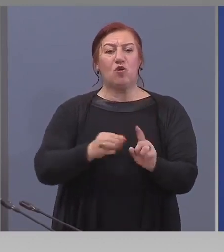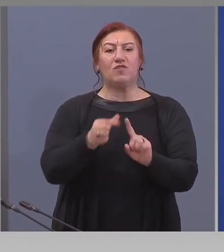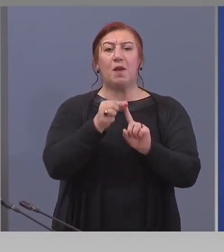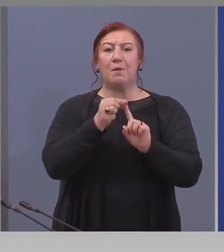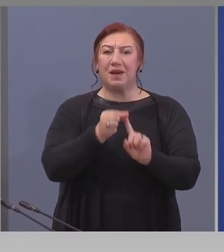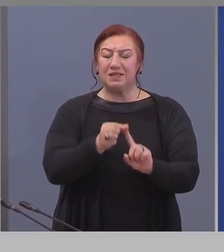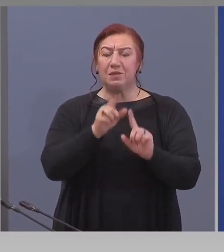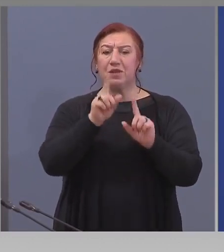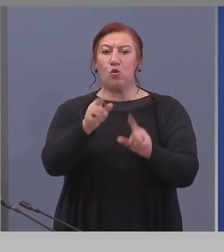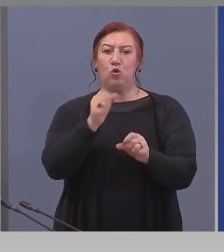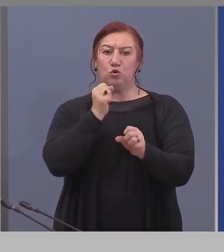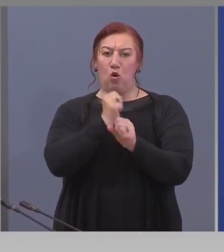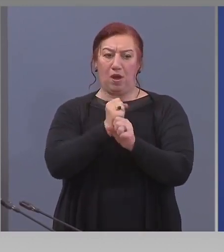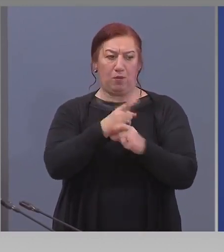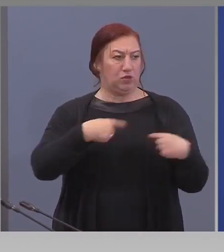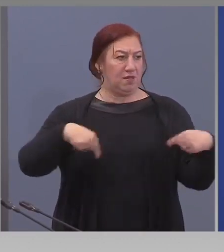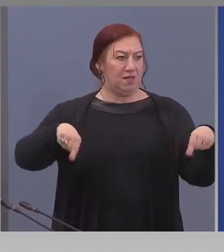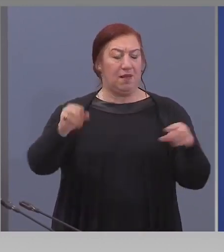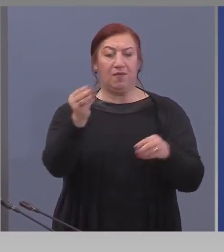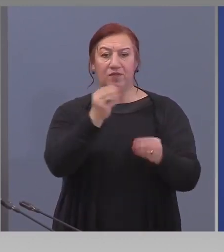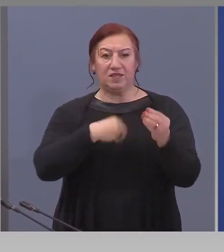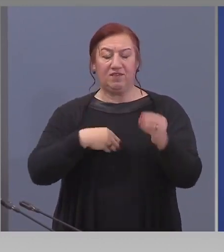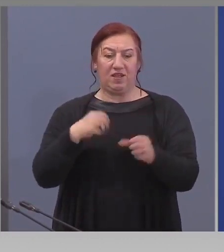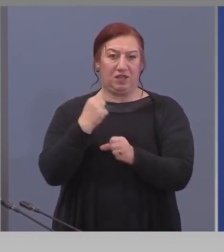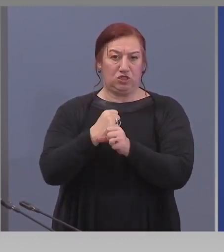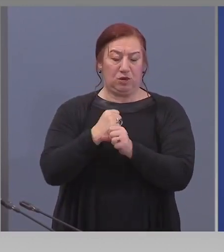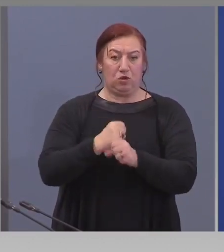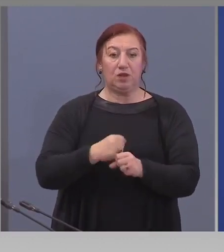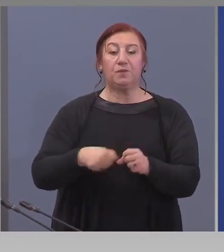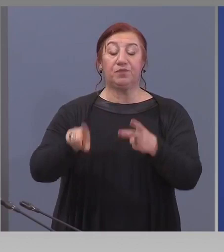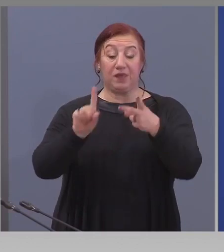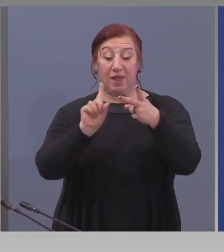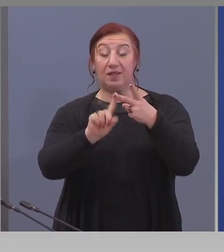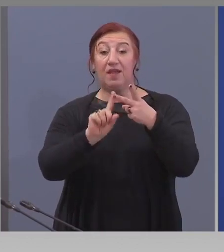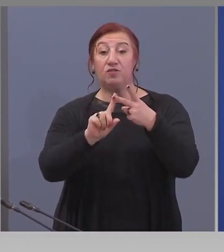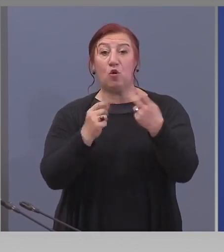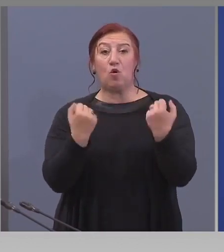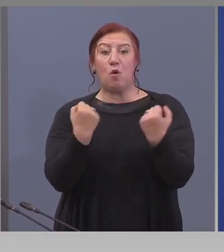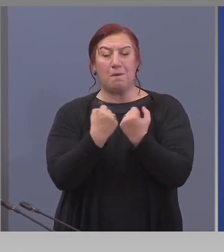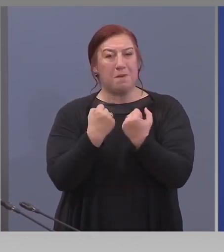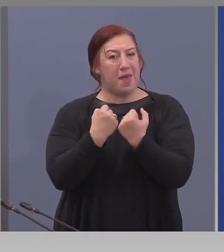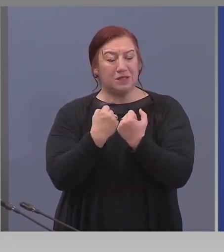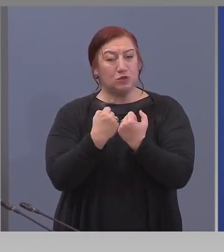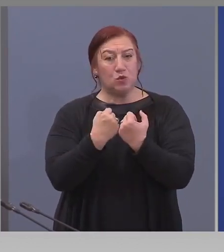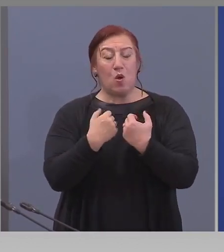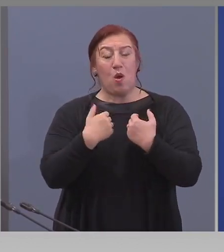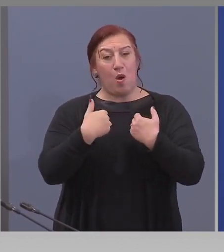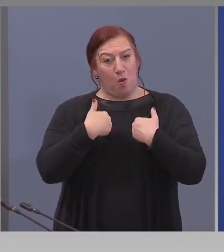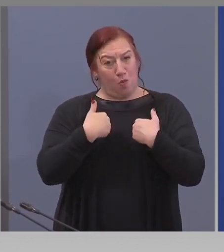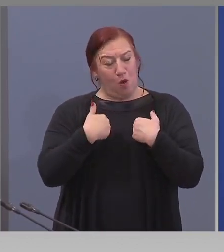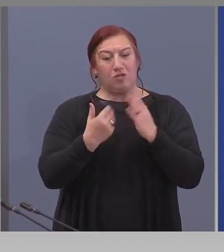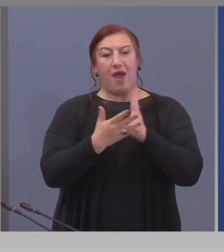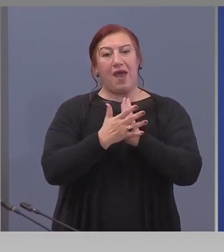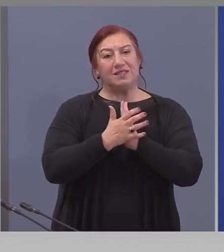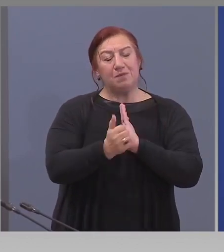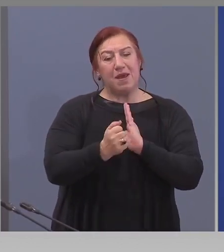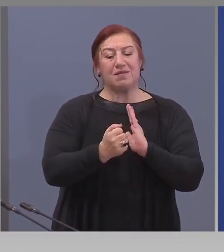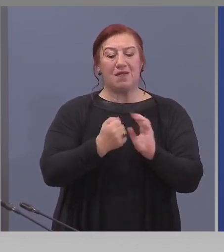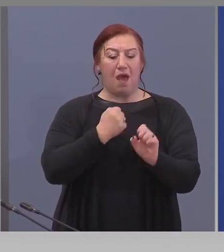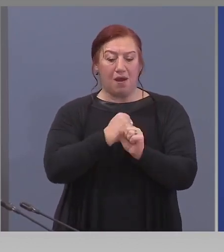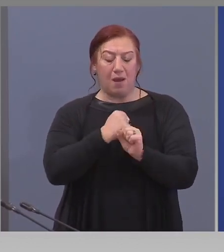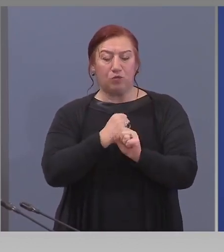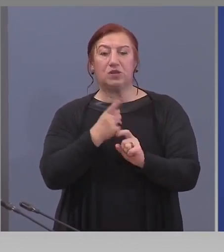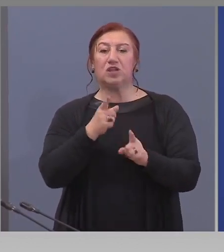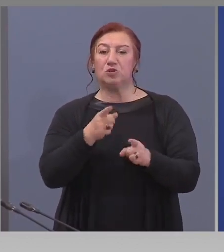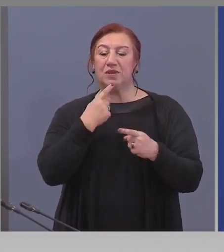работата на съвета ще се базира. На второ място, може би, моят експерт на роля ще влезе в това,